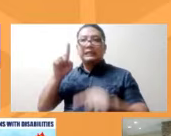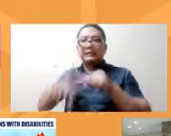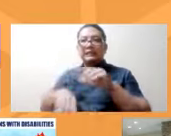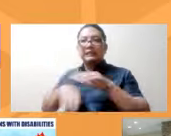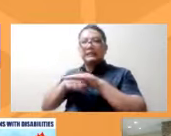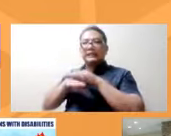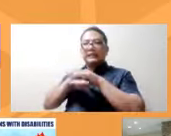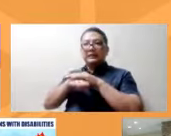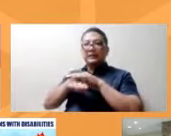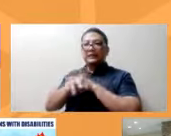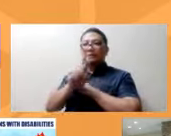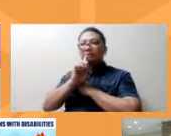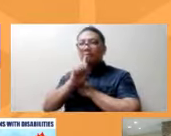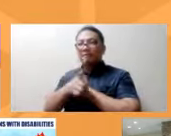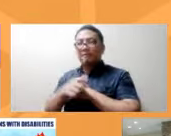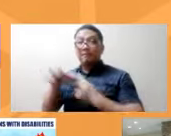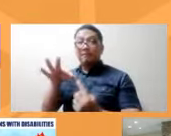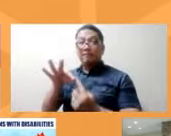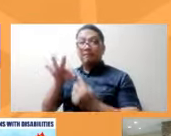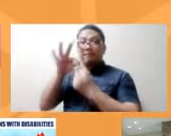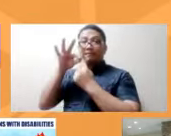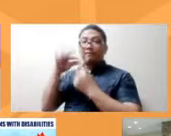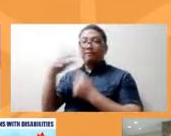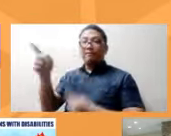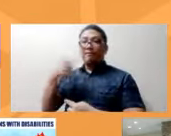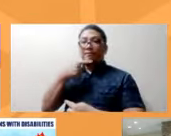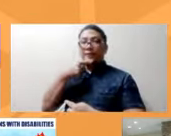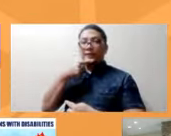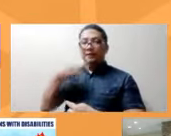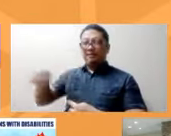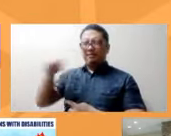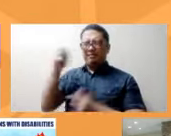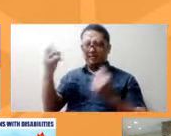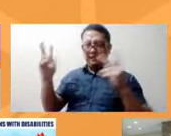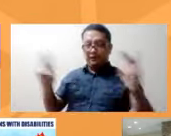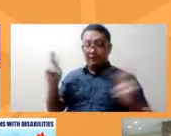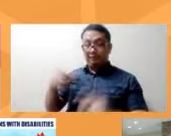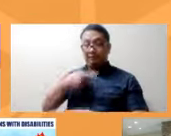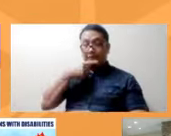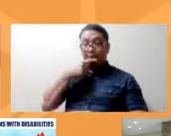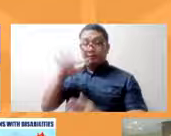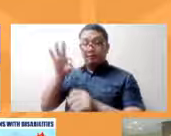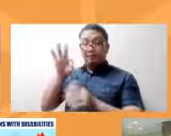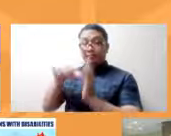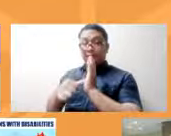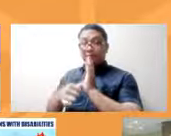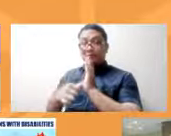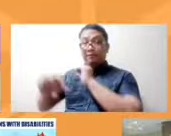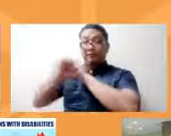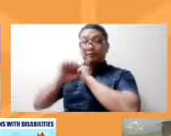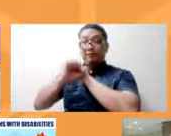lalo na yung sinasabi ng maraming nagsasabi ng mga voters advocates na